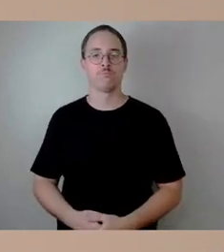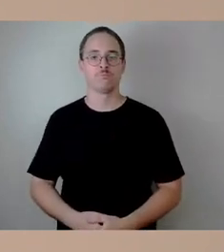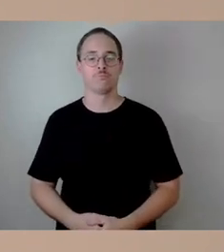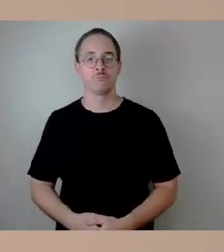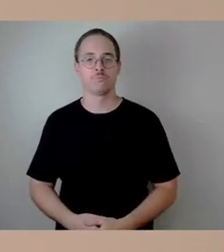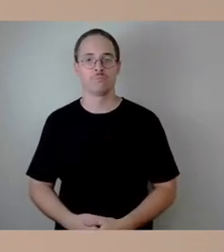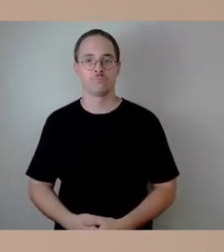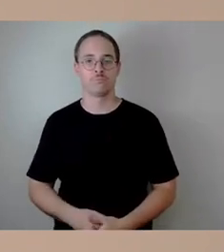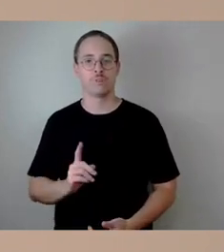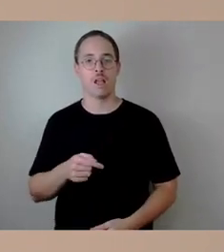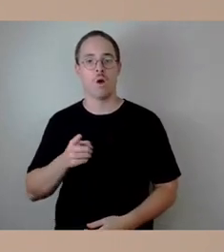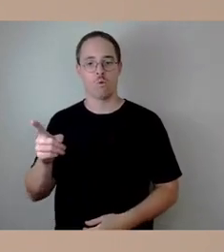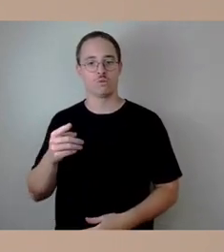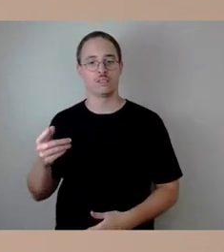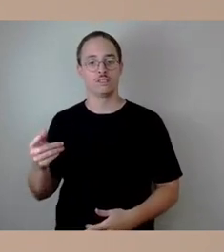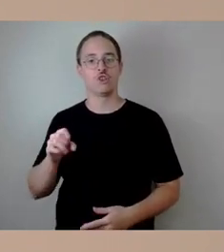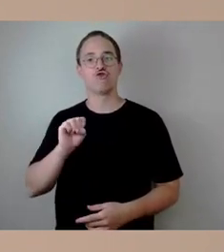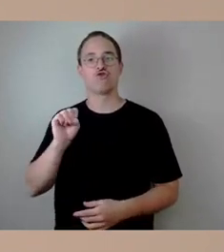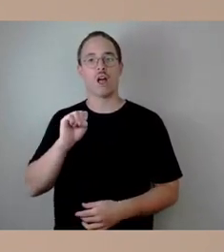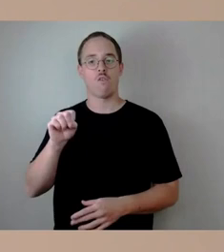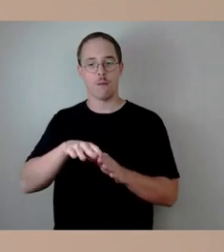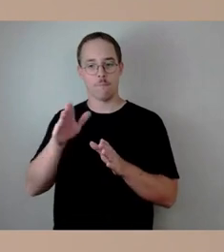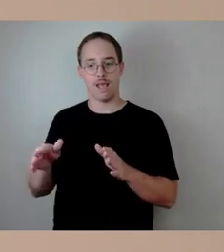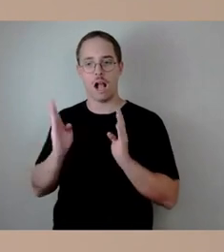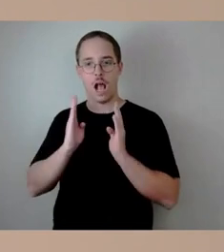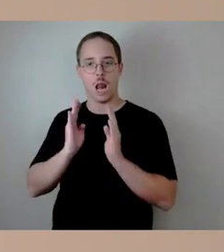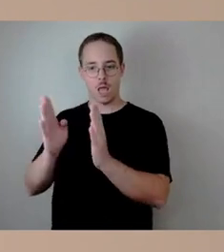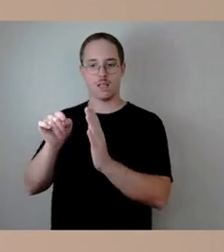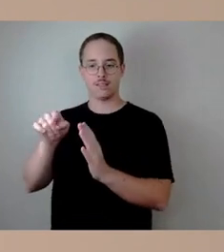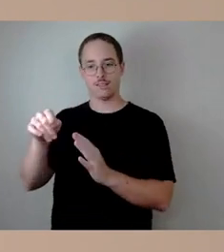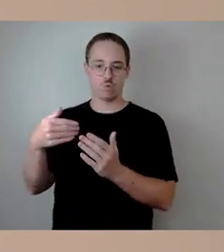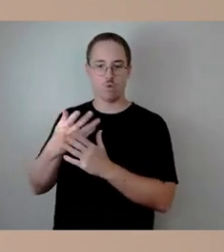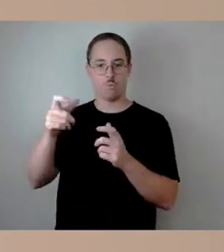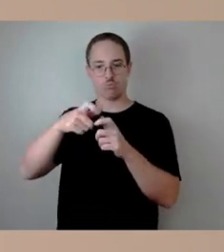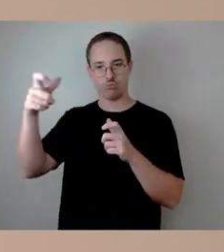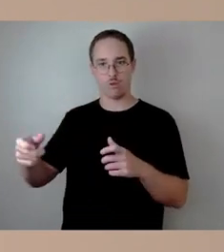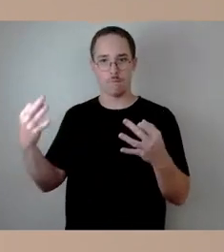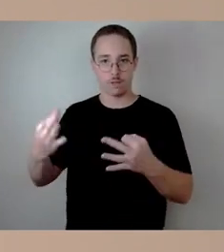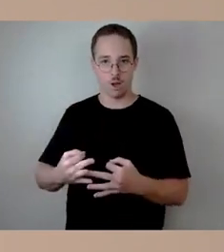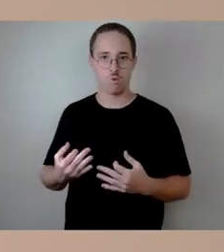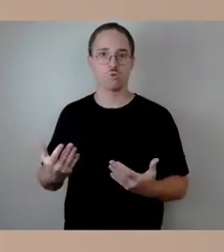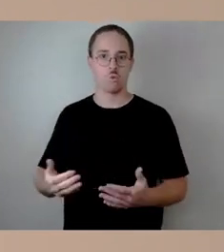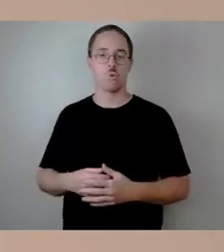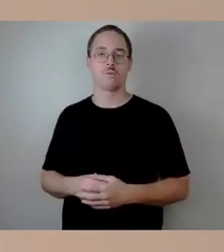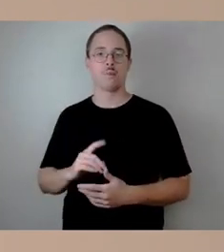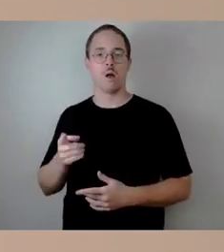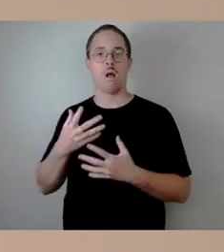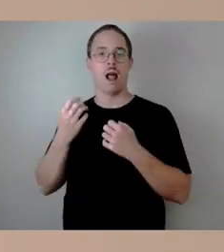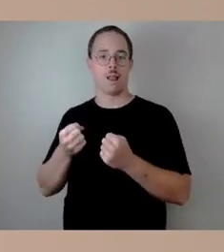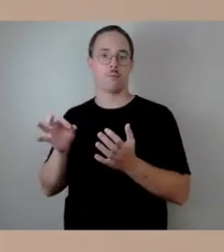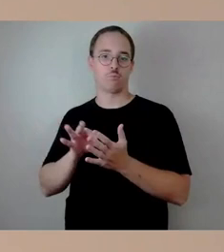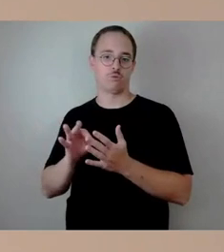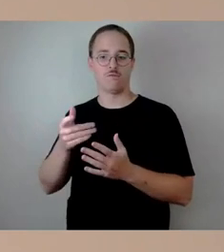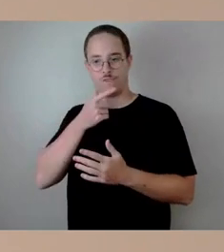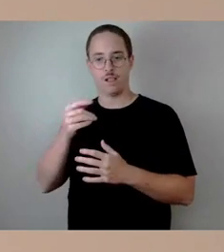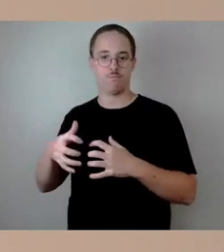sind über die Staufenbergallee und dort ja auch ein Haltepunkt eingerichtet werden soll. Und das sind alles Maßnahmen im Komplex. Und wenn Sie